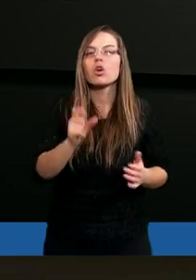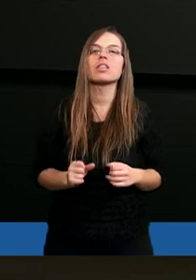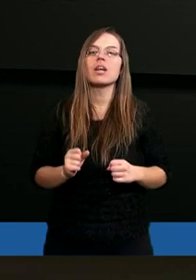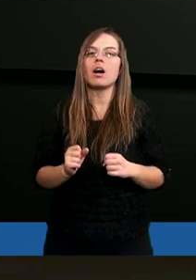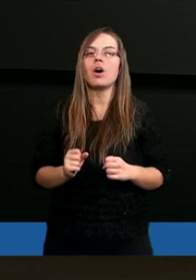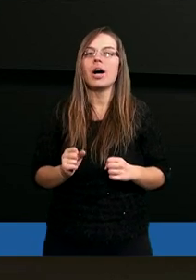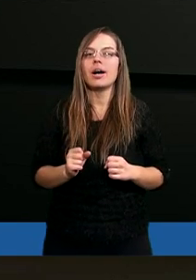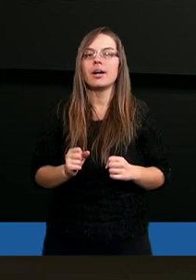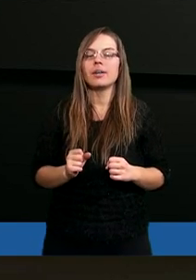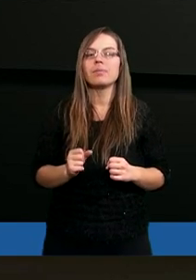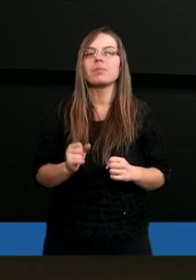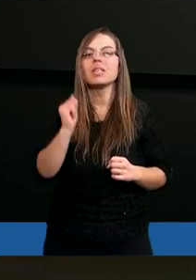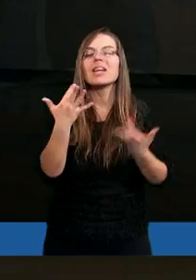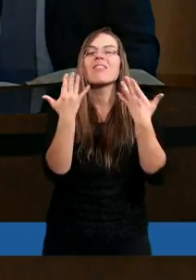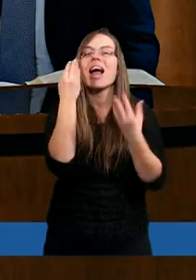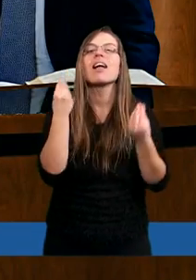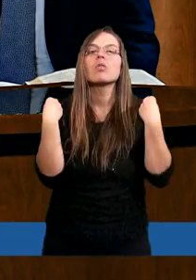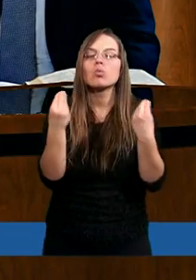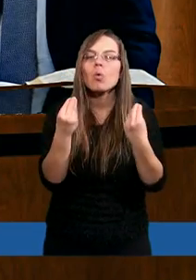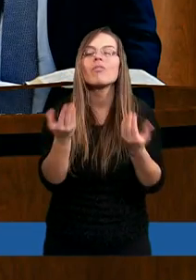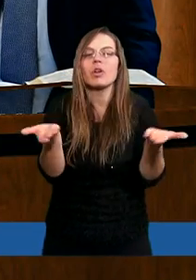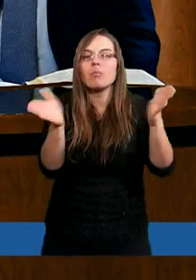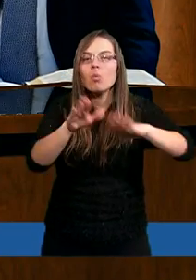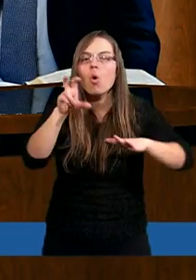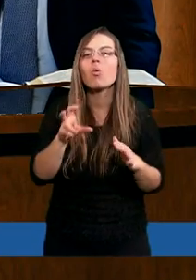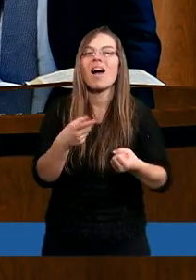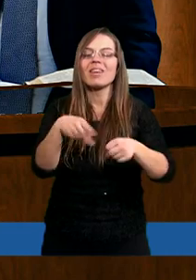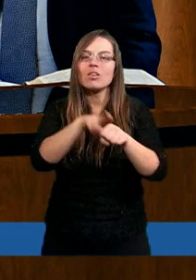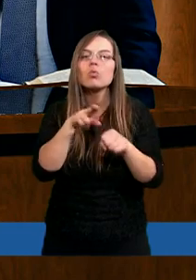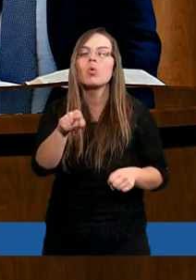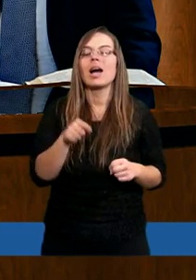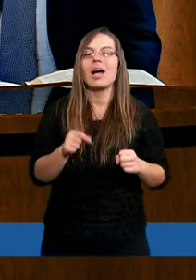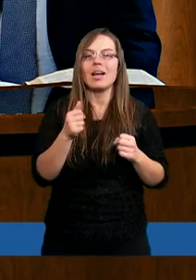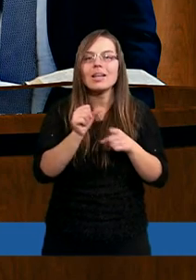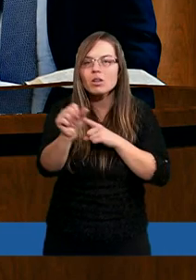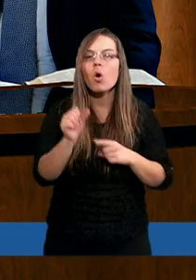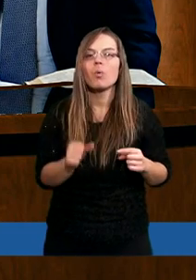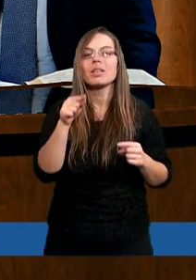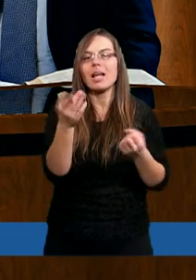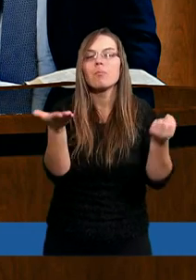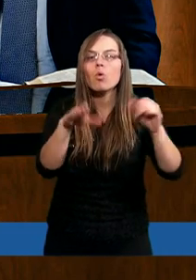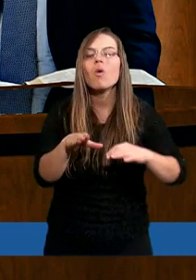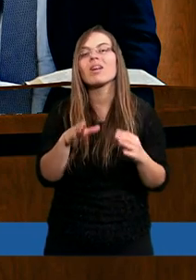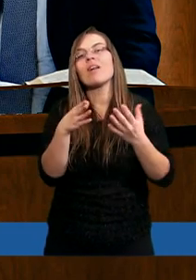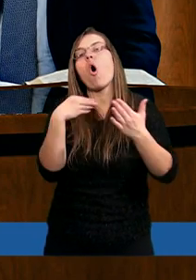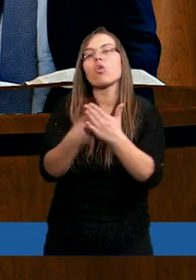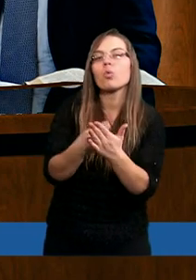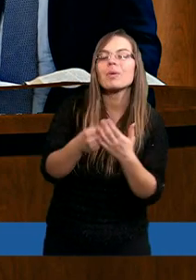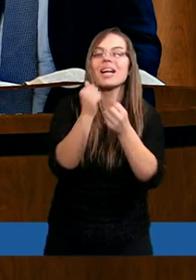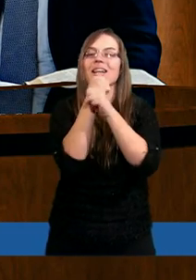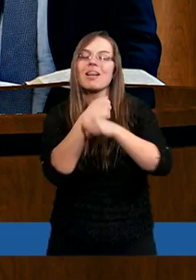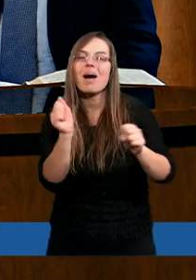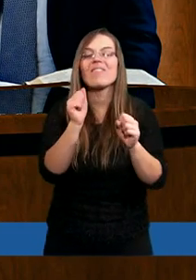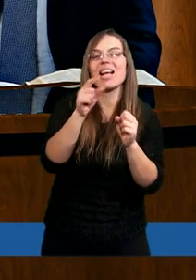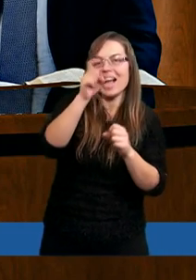wśród tych wielu cudownych błogosławieństw, które z sobą niesie błogosławieństw odkupienia,